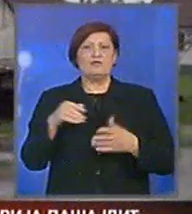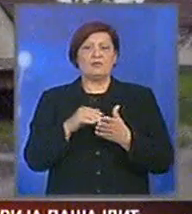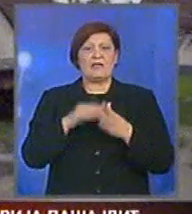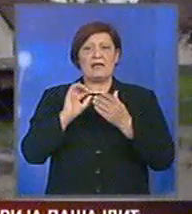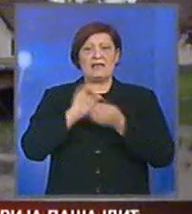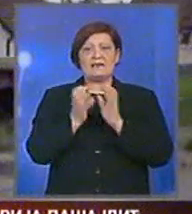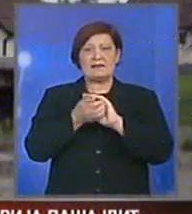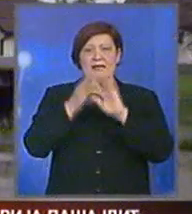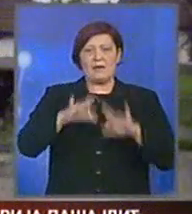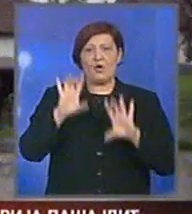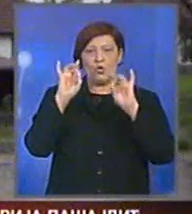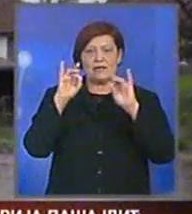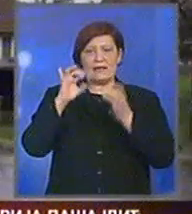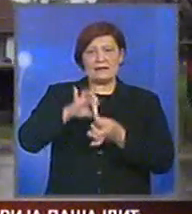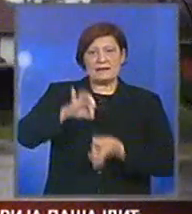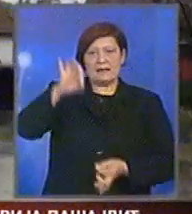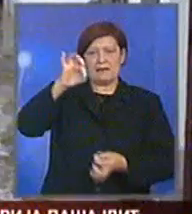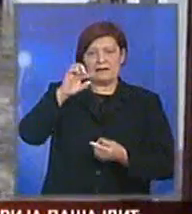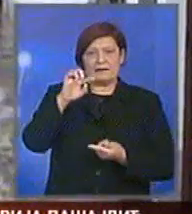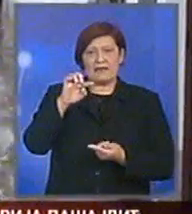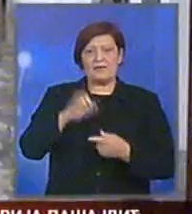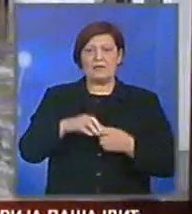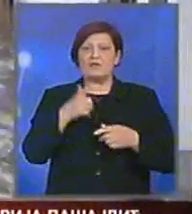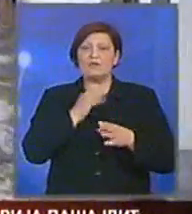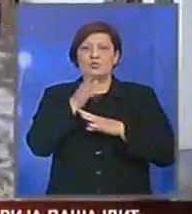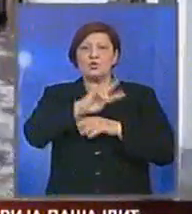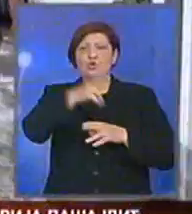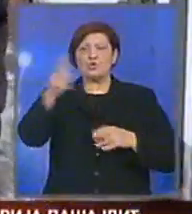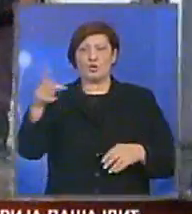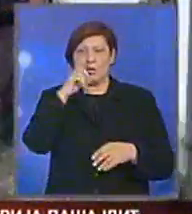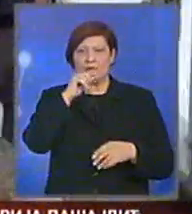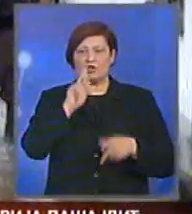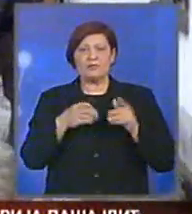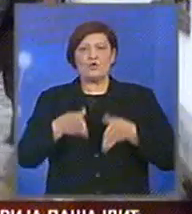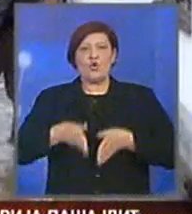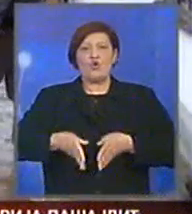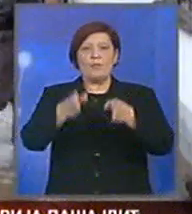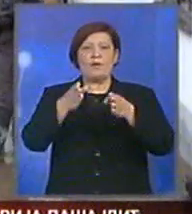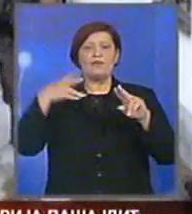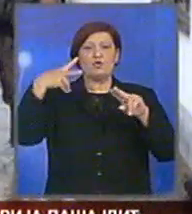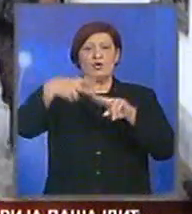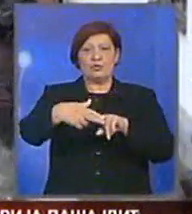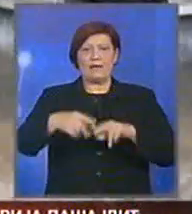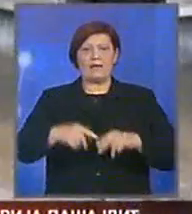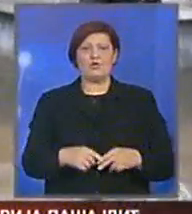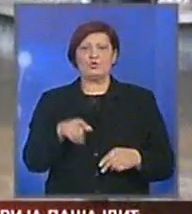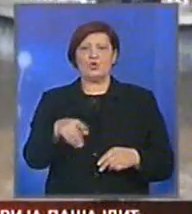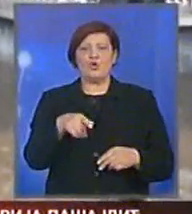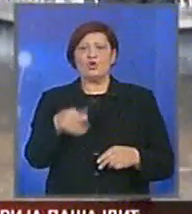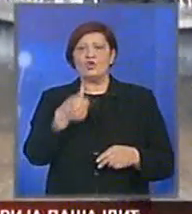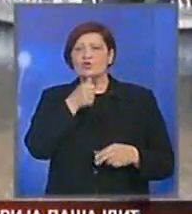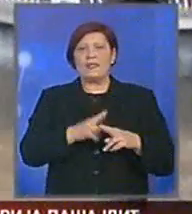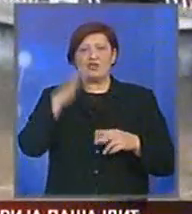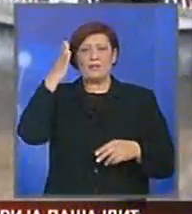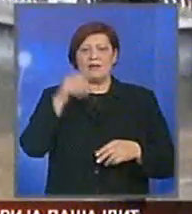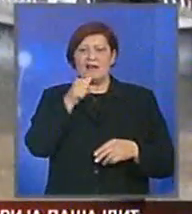cm. Mi nismo uspjeli da se sprovijemo do drugih opština jer su mnogi putnjevi u prekitu i to je na što najveše brine